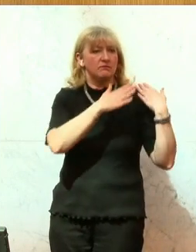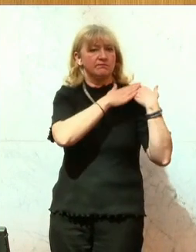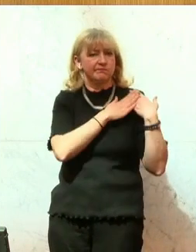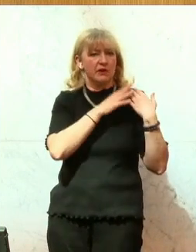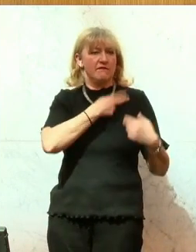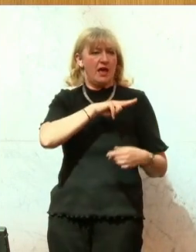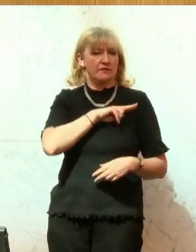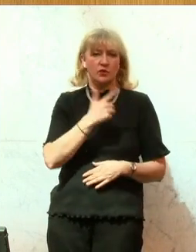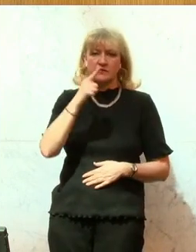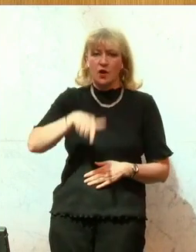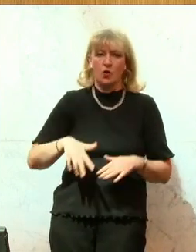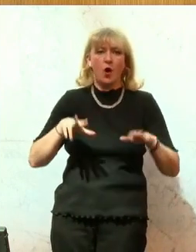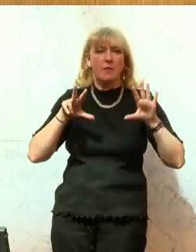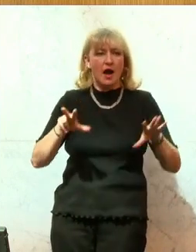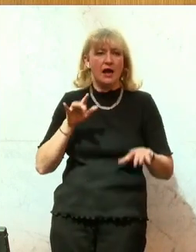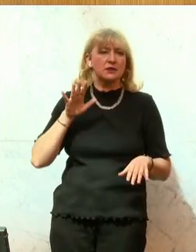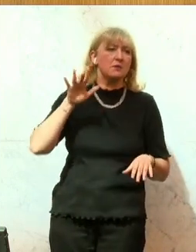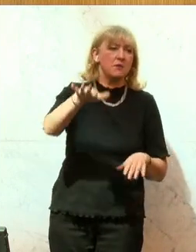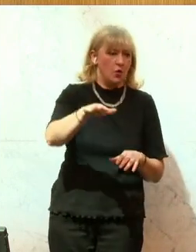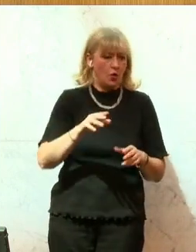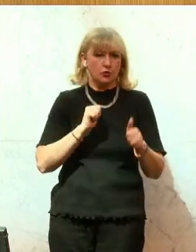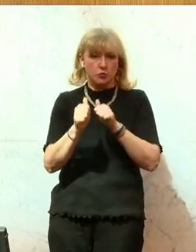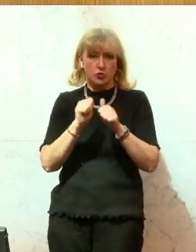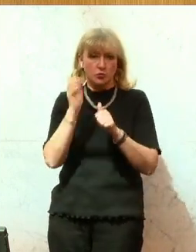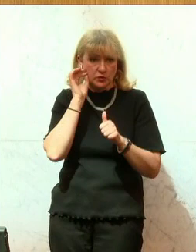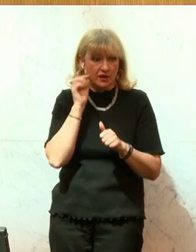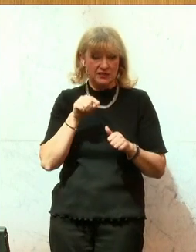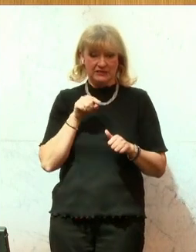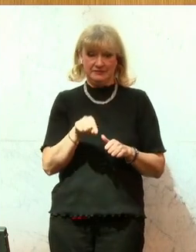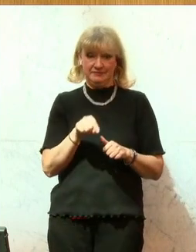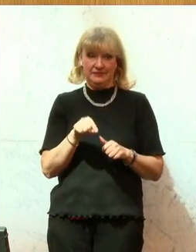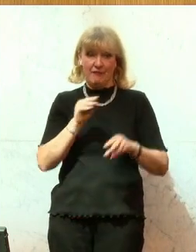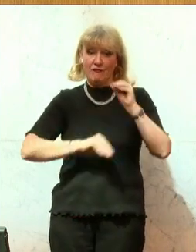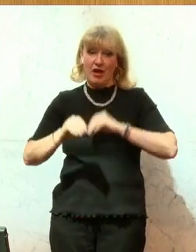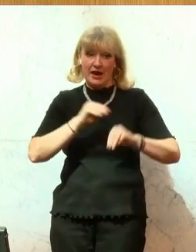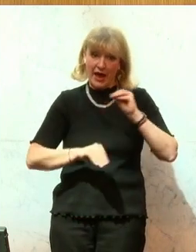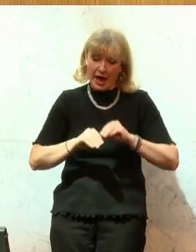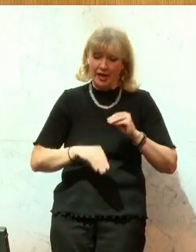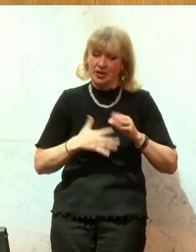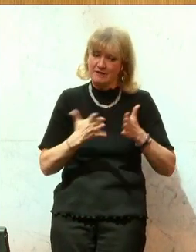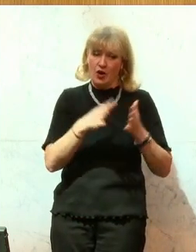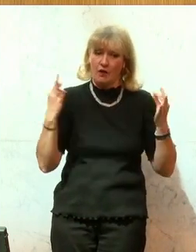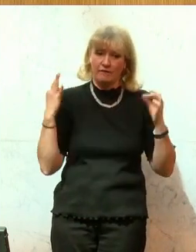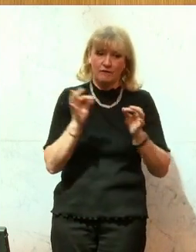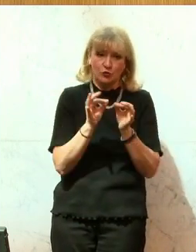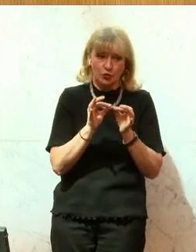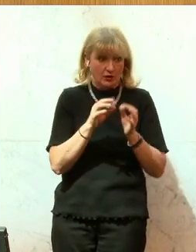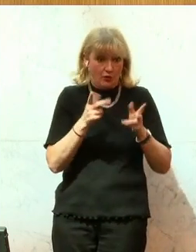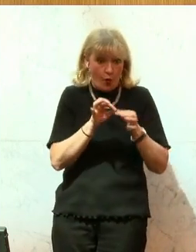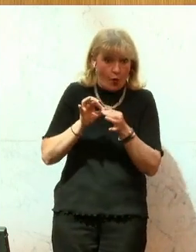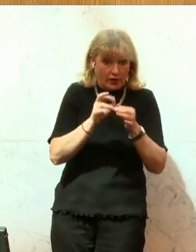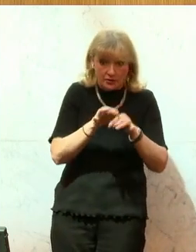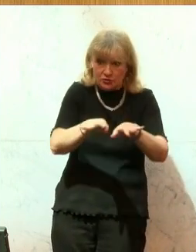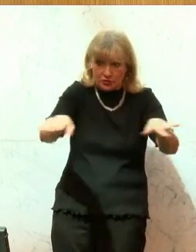2,8 Billionen Sportlerinnen und Sportler werden von diesen Vereinen mit ihren Funktionären organisiert.